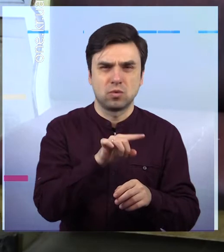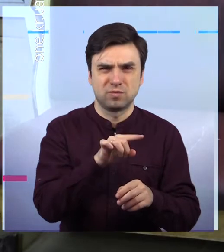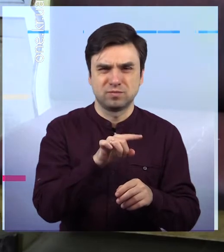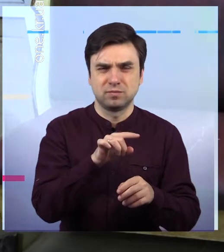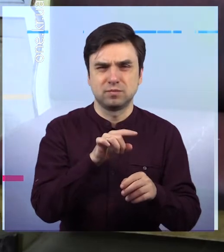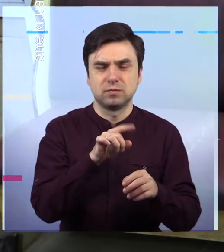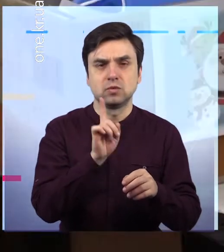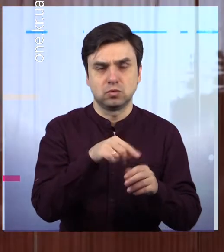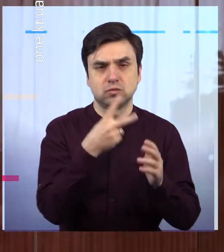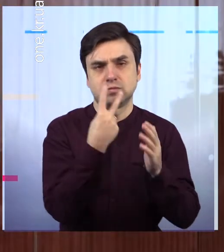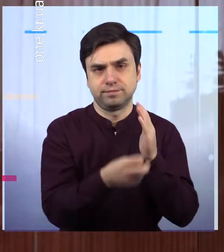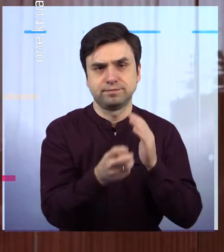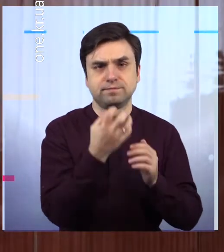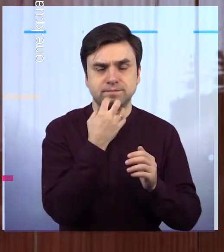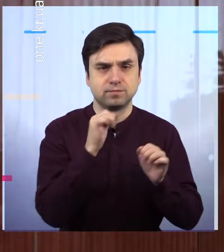диспансеру.